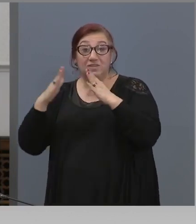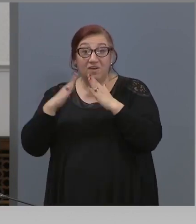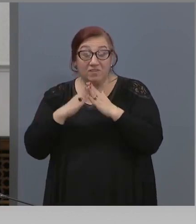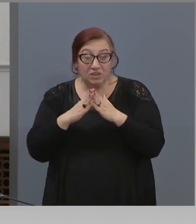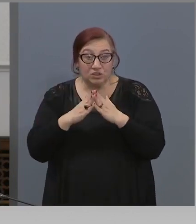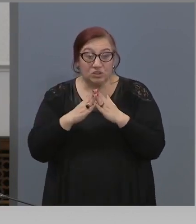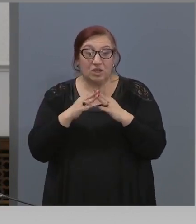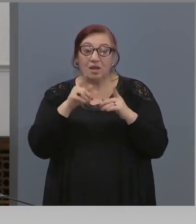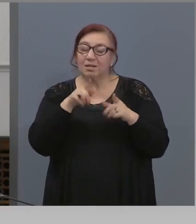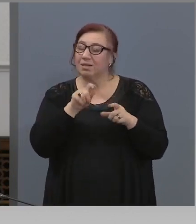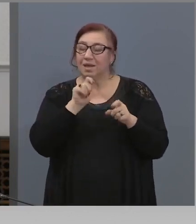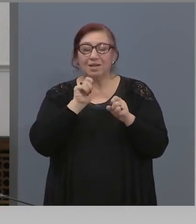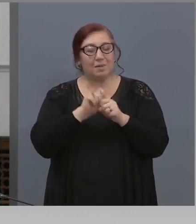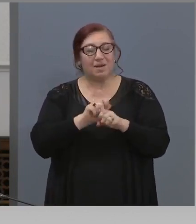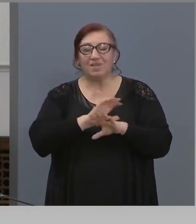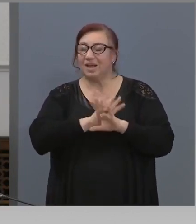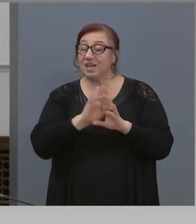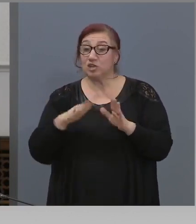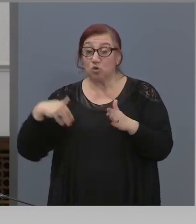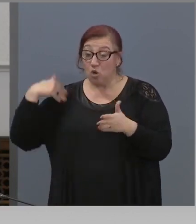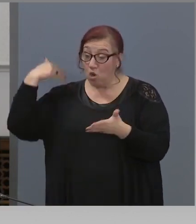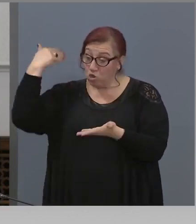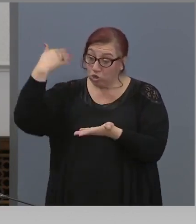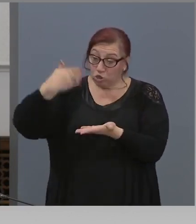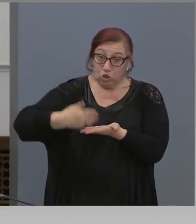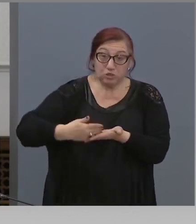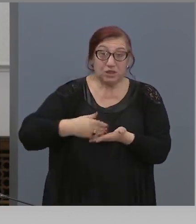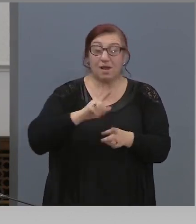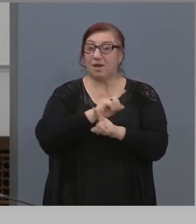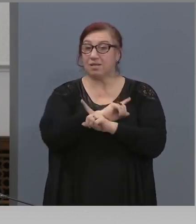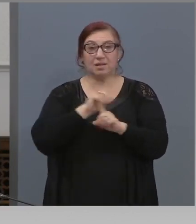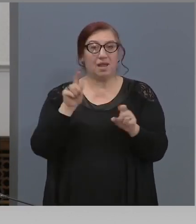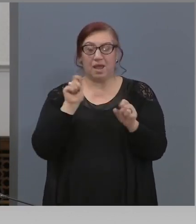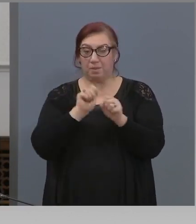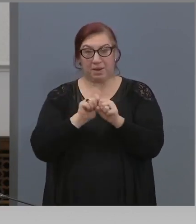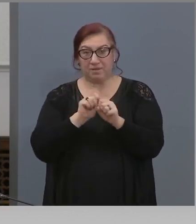И те направиха нещо, което доста не са правили. Съгласиха се,